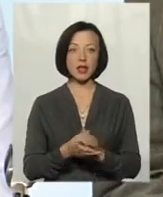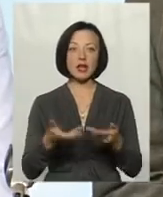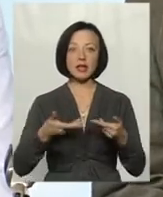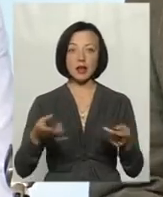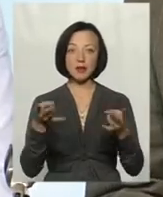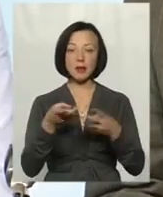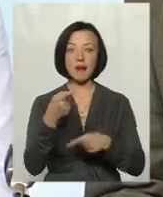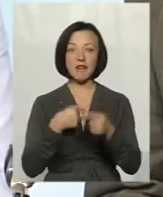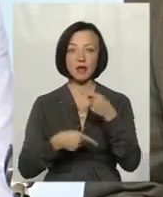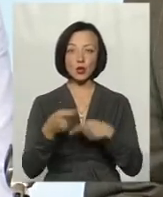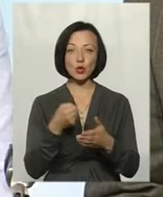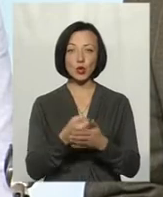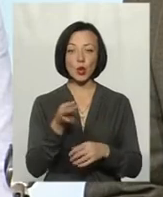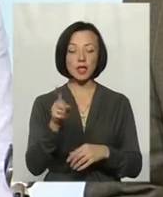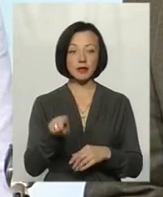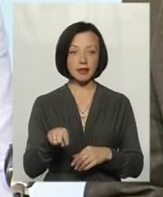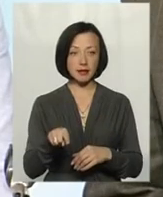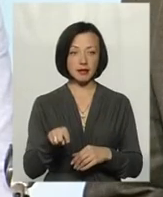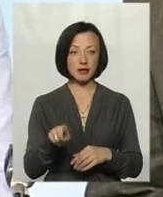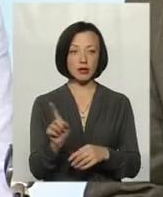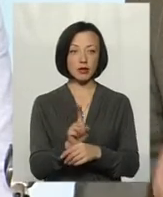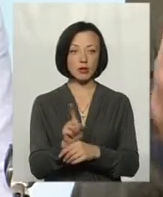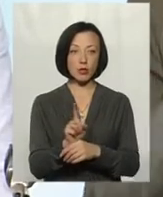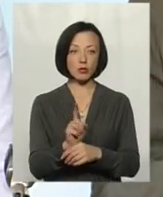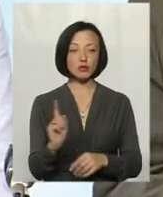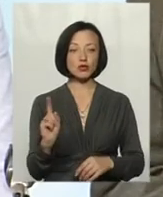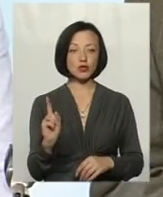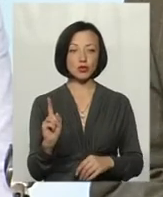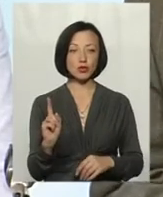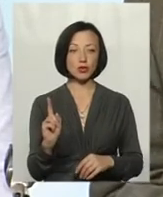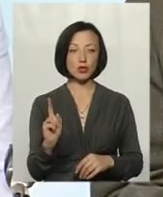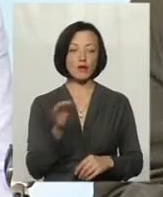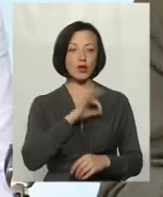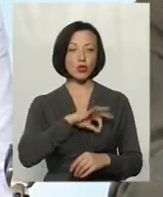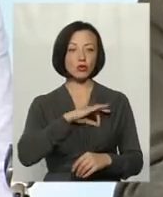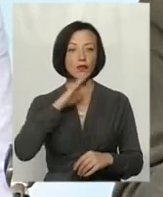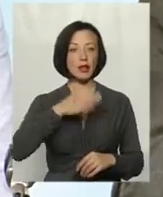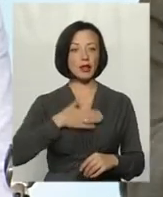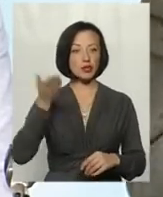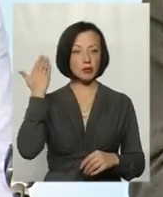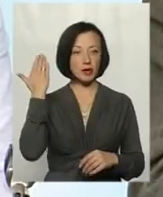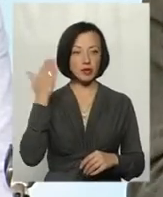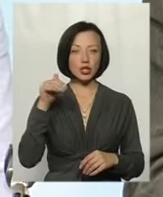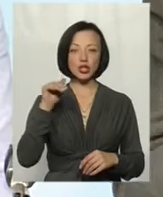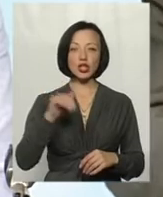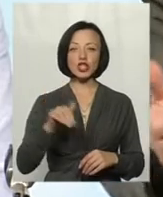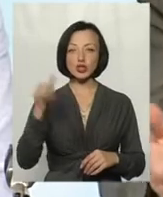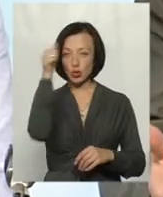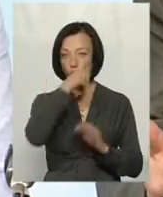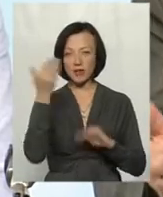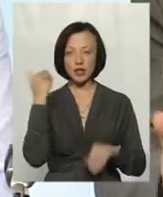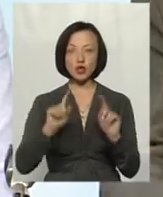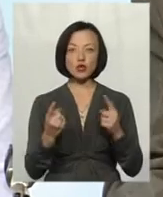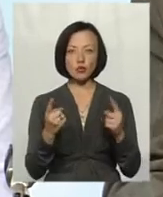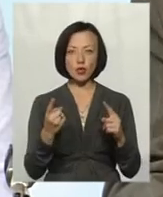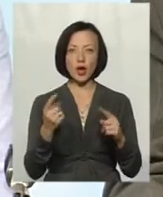вернутися до тих критерій, що використовували наші предки і тисячу років тому. Чому?